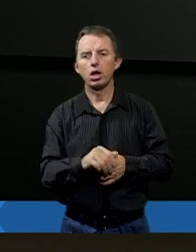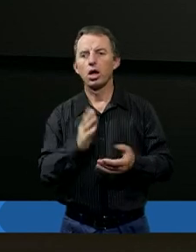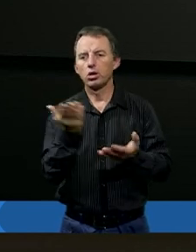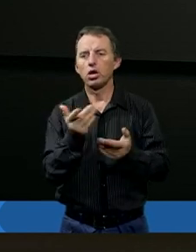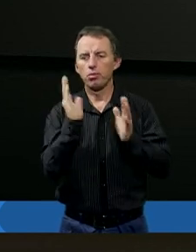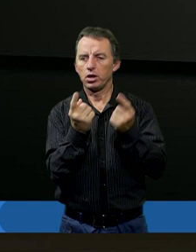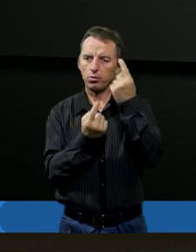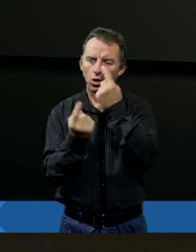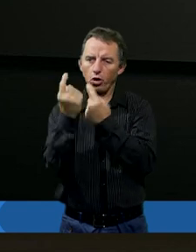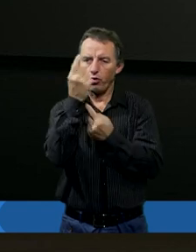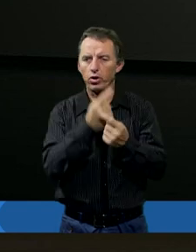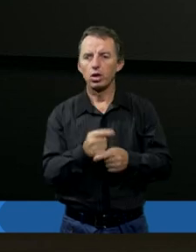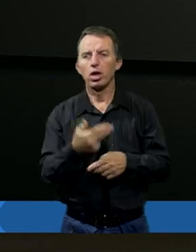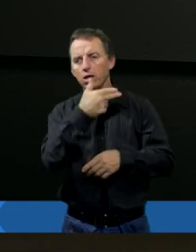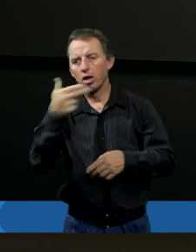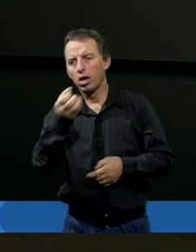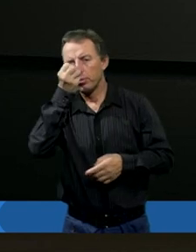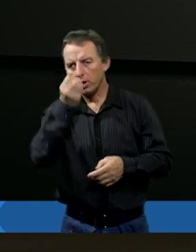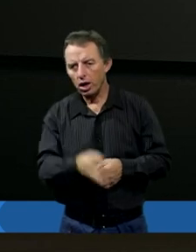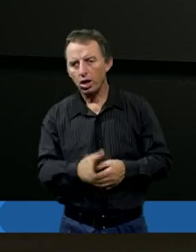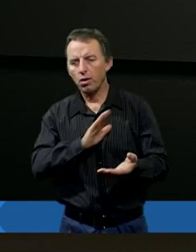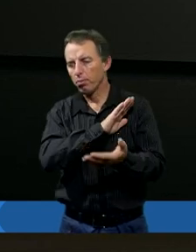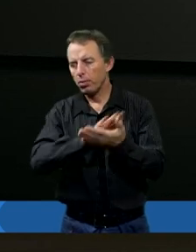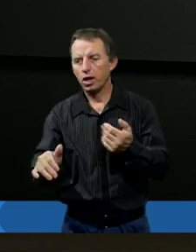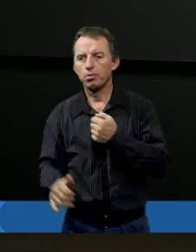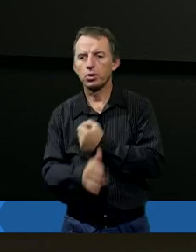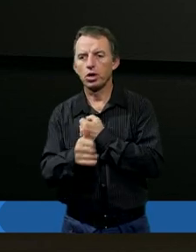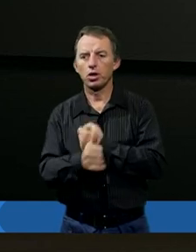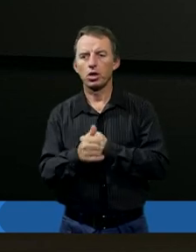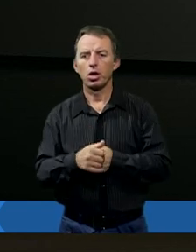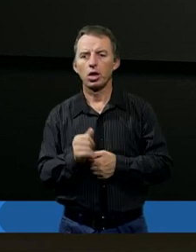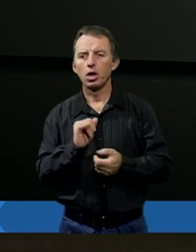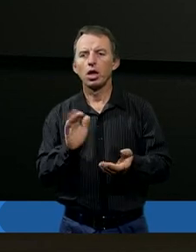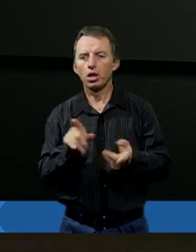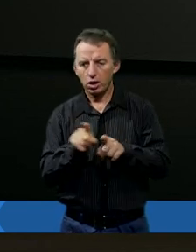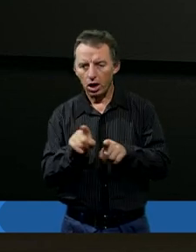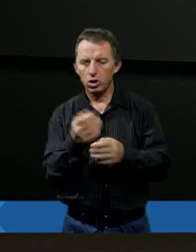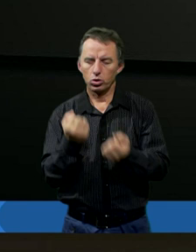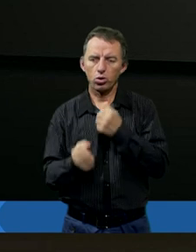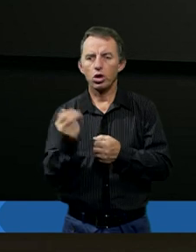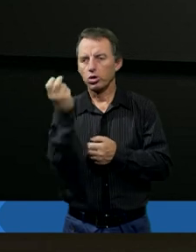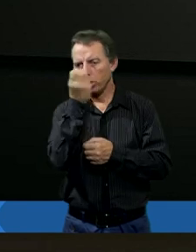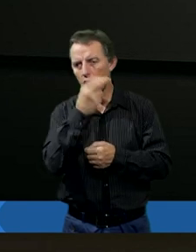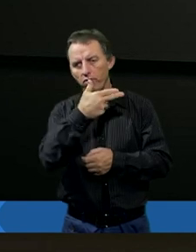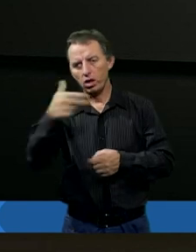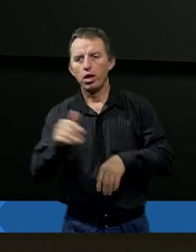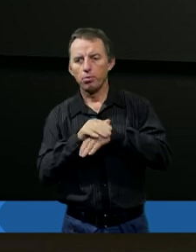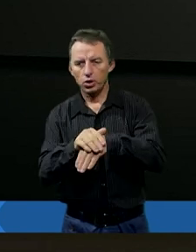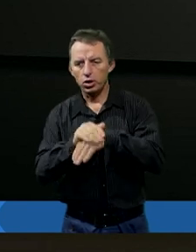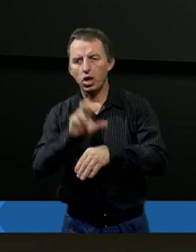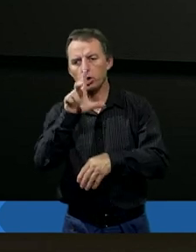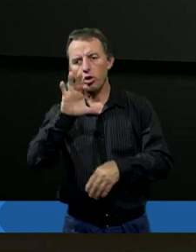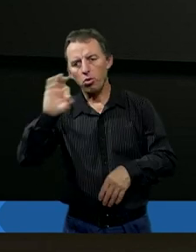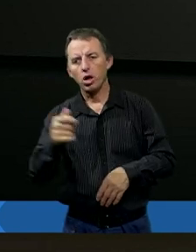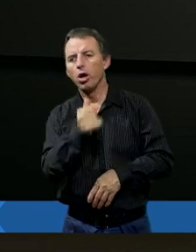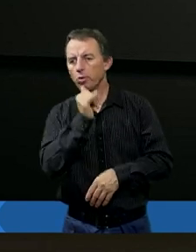kiedy będziemy rozważać temat przekleństwo bez przyczyny. Niezwykle też trudny i ciekawy temat, kiedy przyjaciele